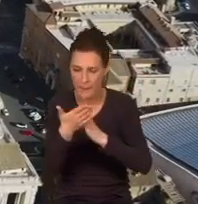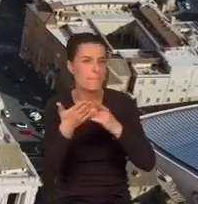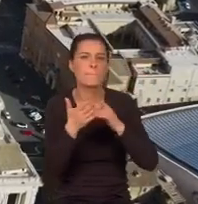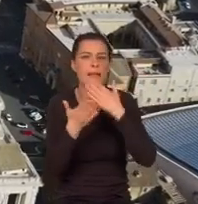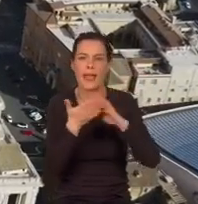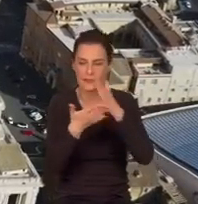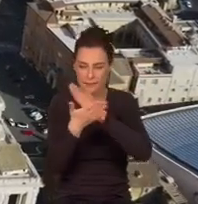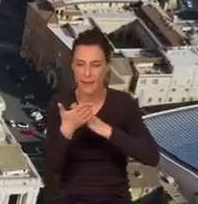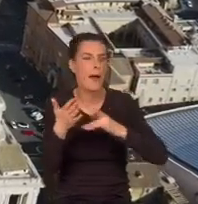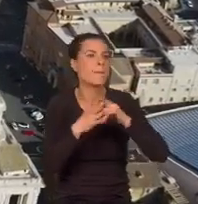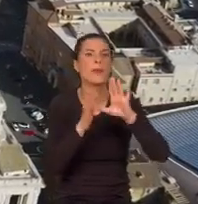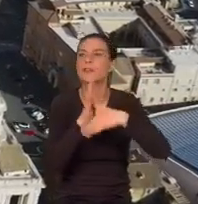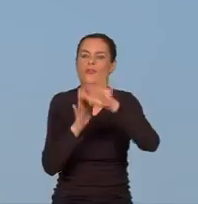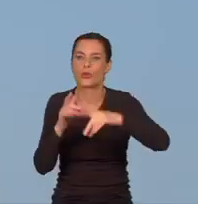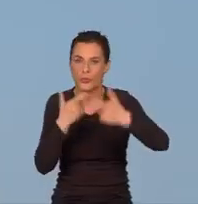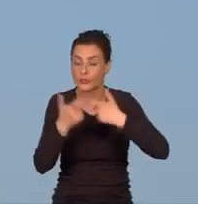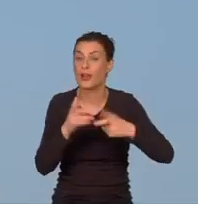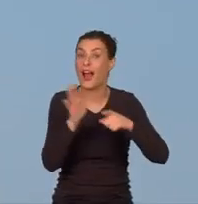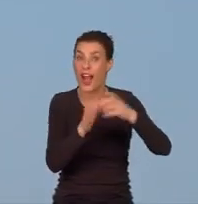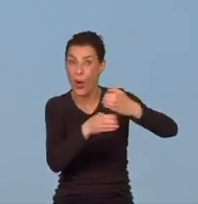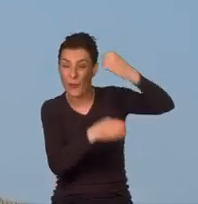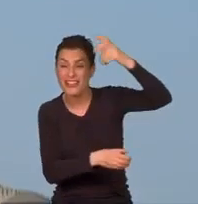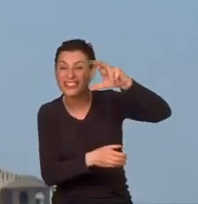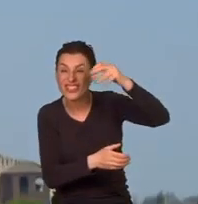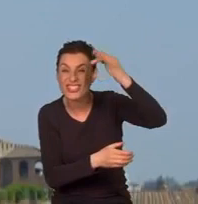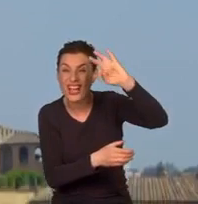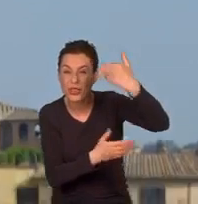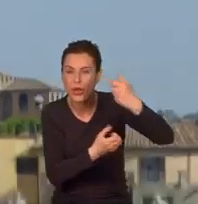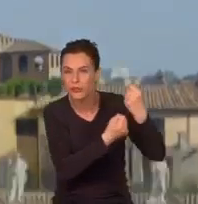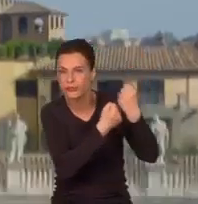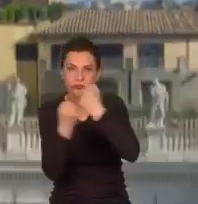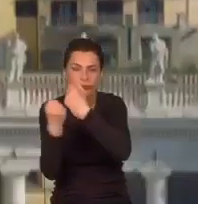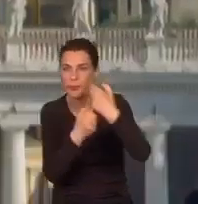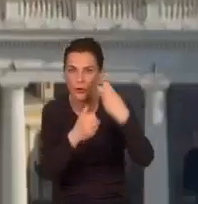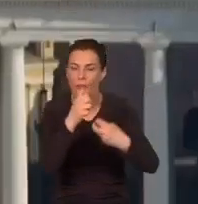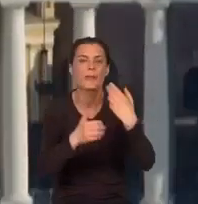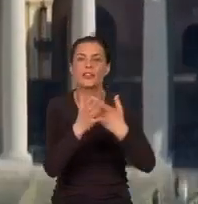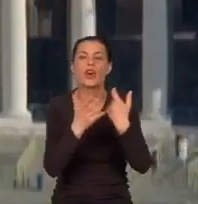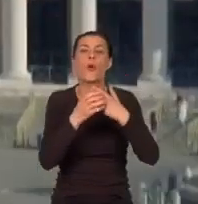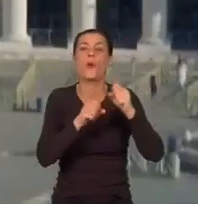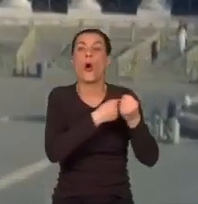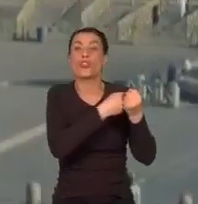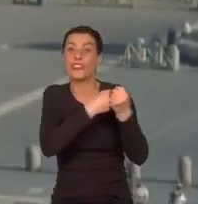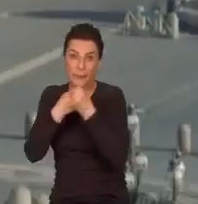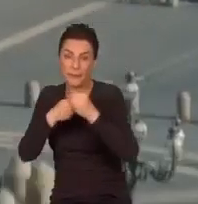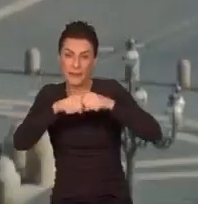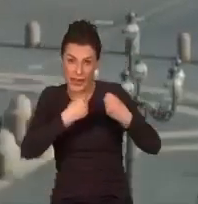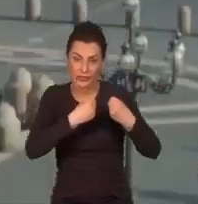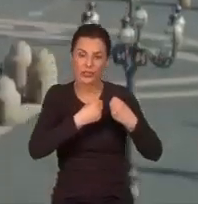Przestawienie obelisku o wadze 300 ton było ryzykowne, gdyż granit źle znosi napięcia konieczne, by go ciągnąć.